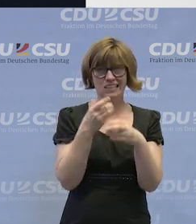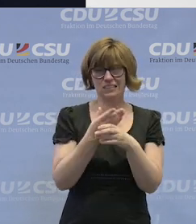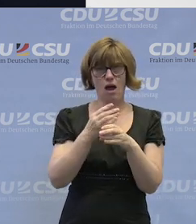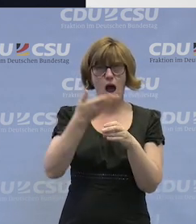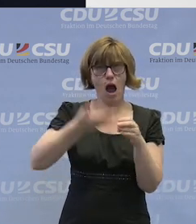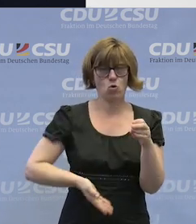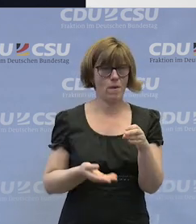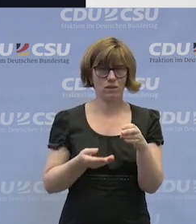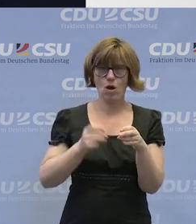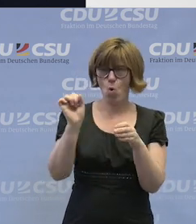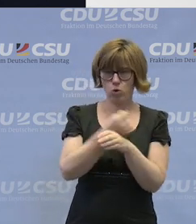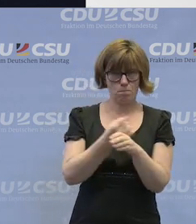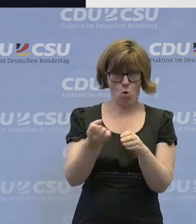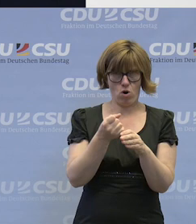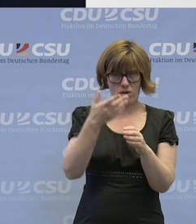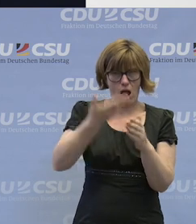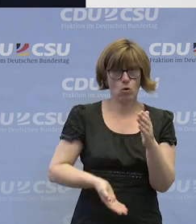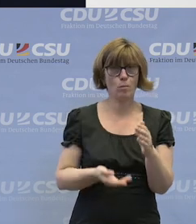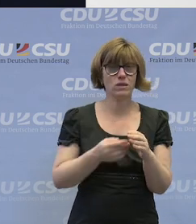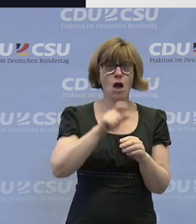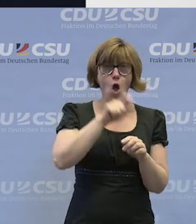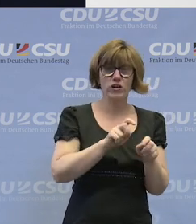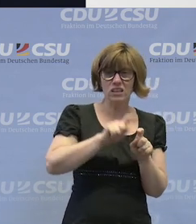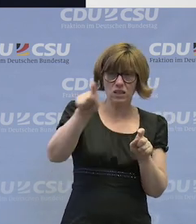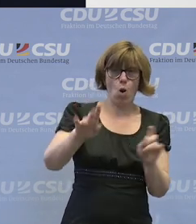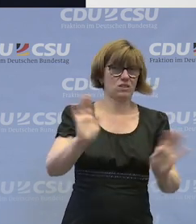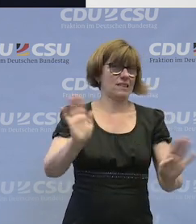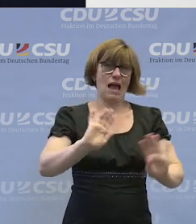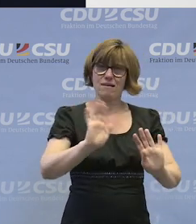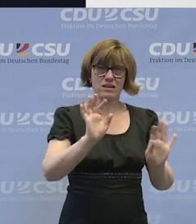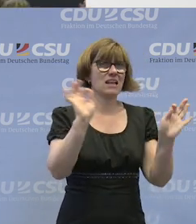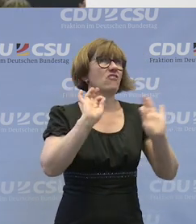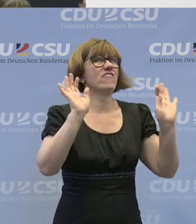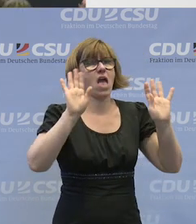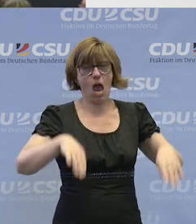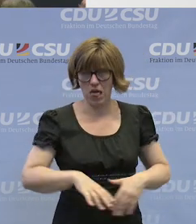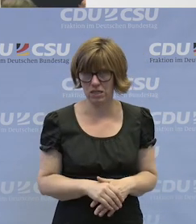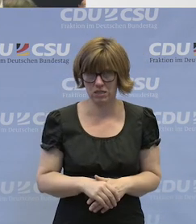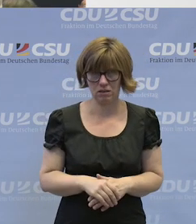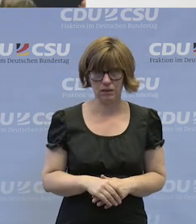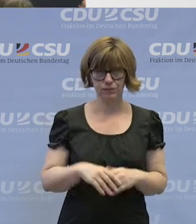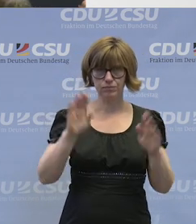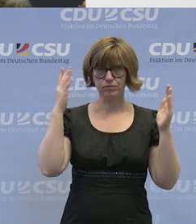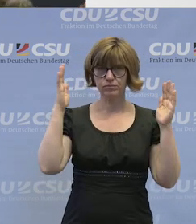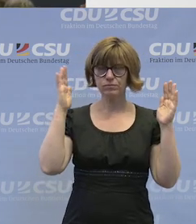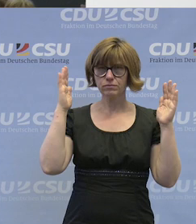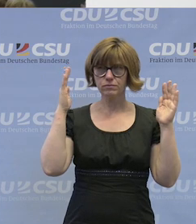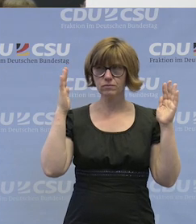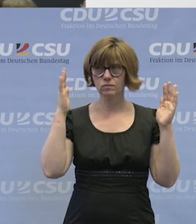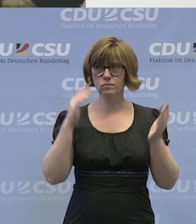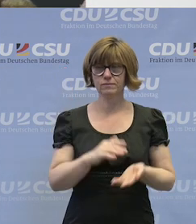Argument, das Totschlagargument bis dato gewesen, Menschen nicht nach draußen zu lassen. Also eine kurze